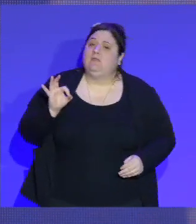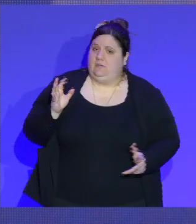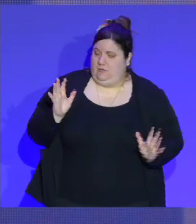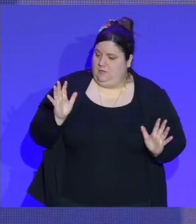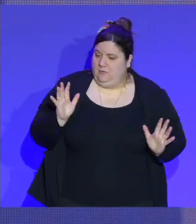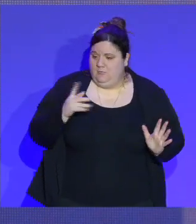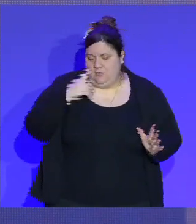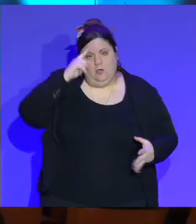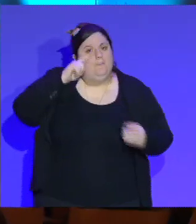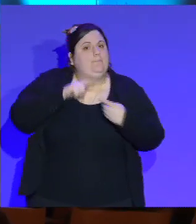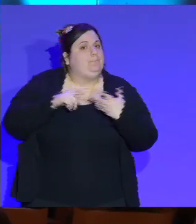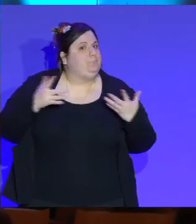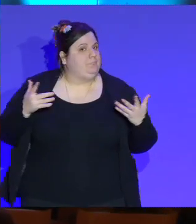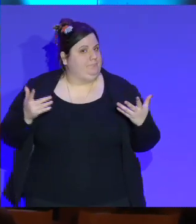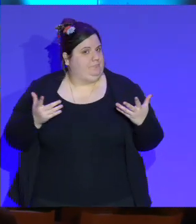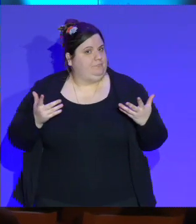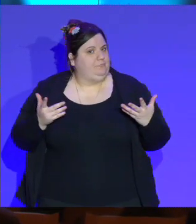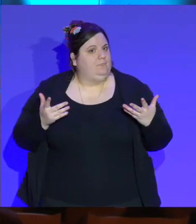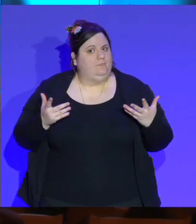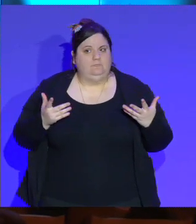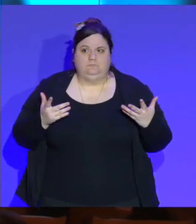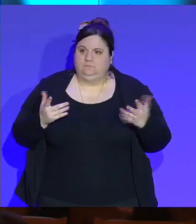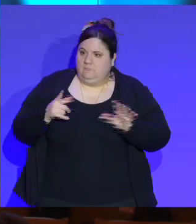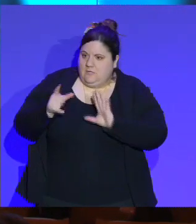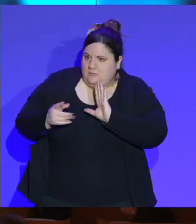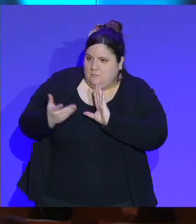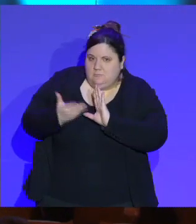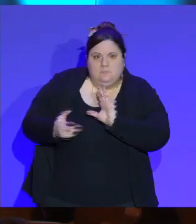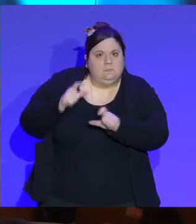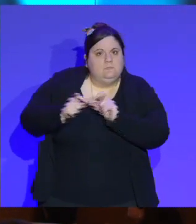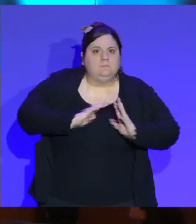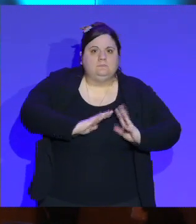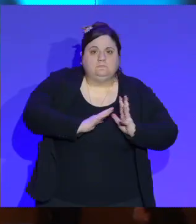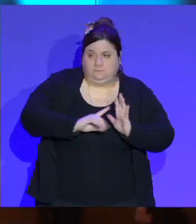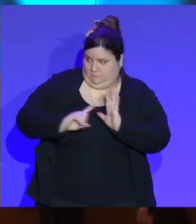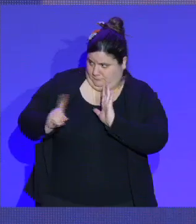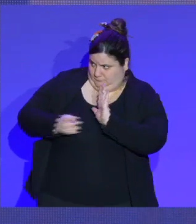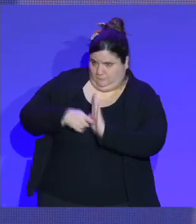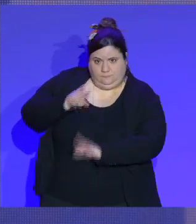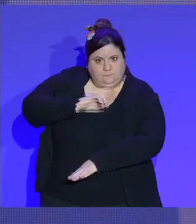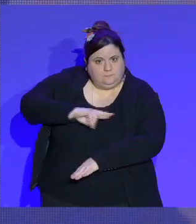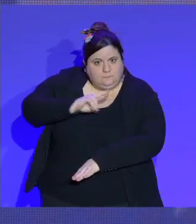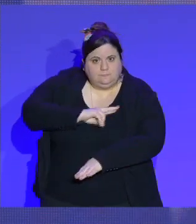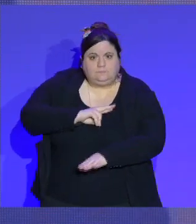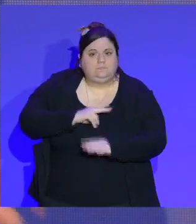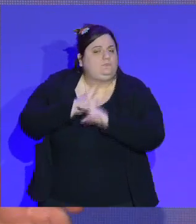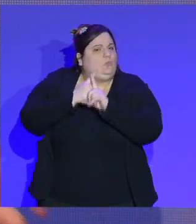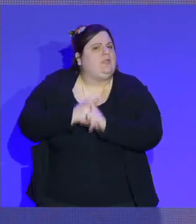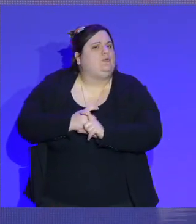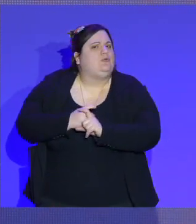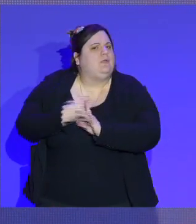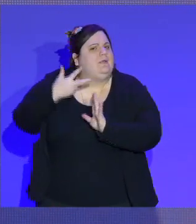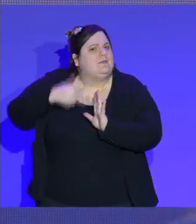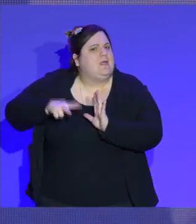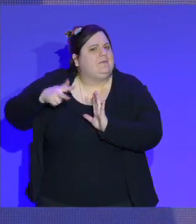'est d'intégrer des droits à la retraite des trimestres gagnés, c'est de